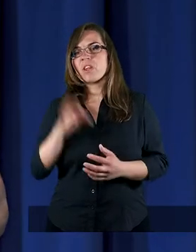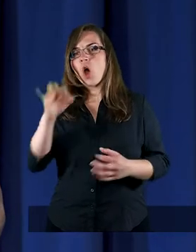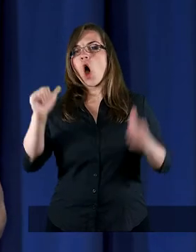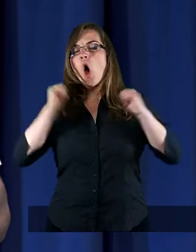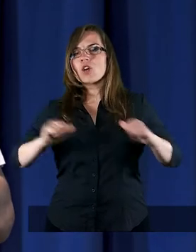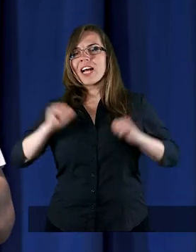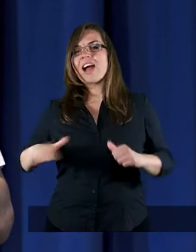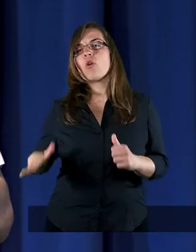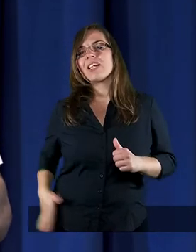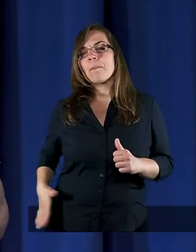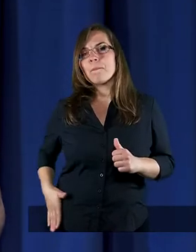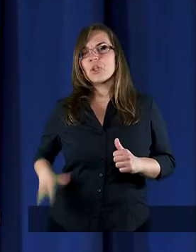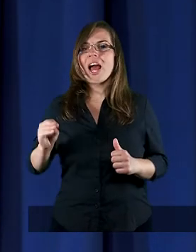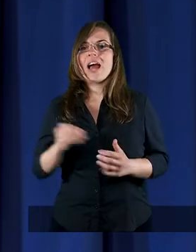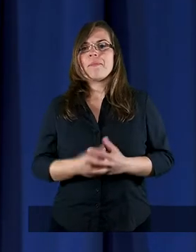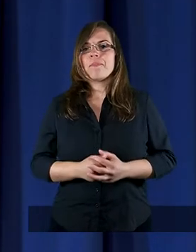czekającym psie?